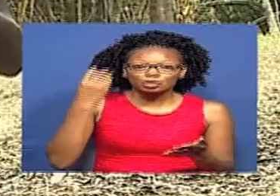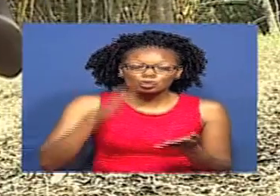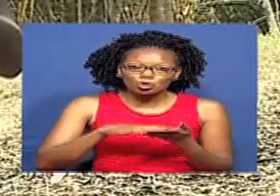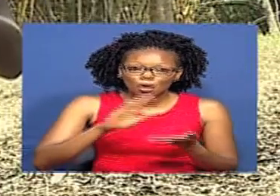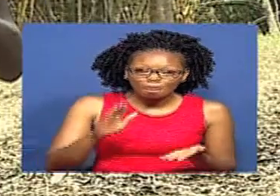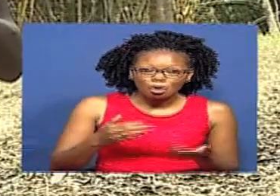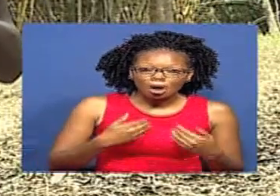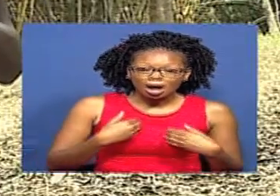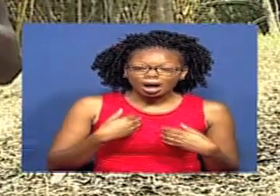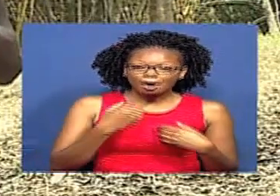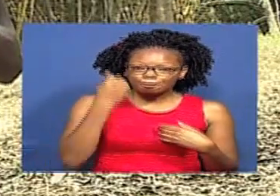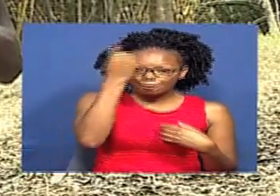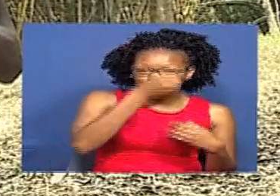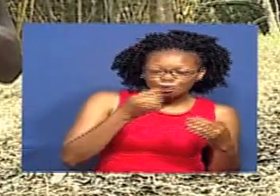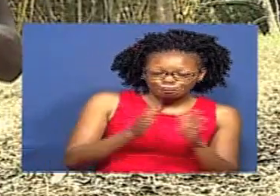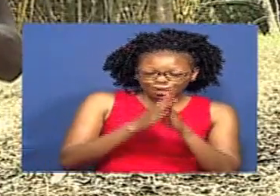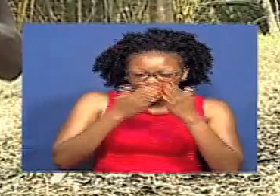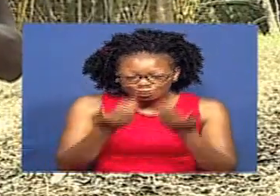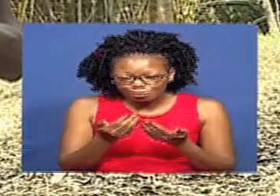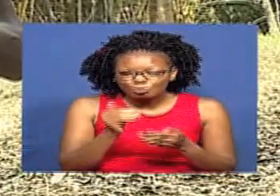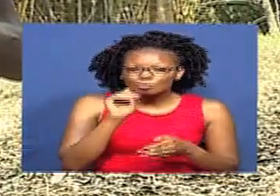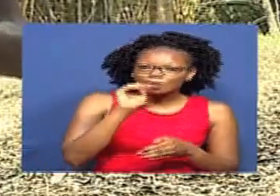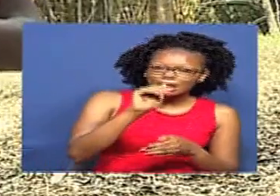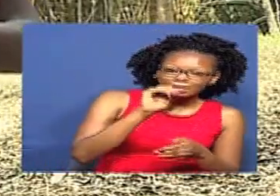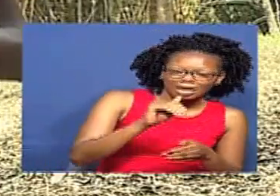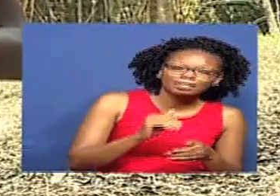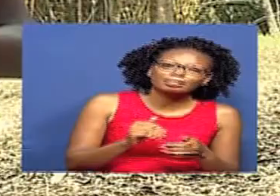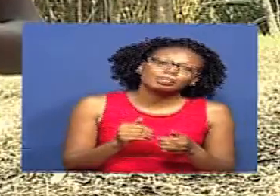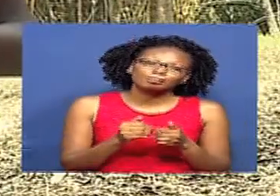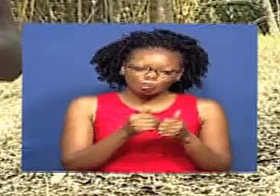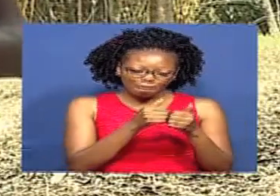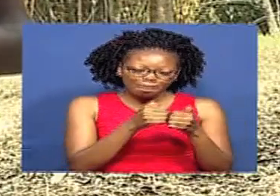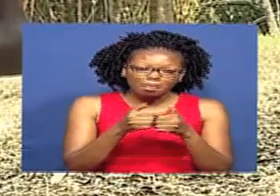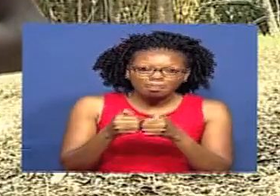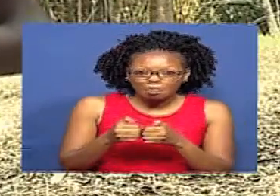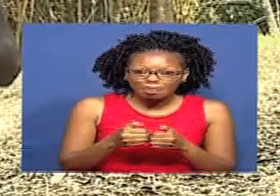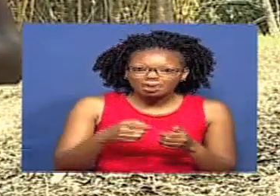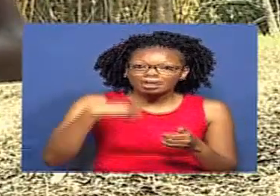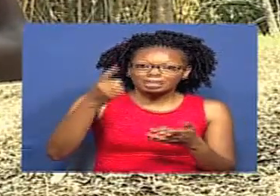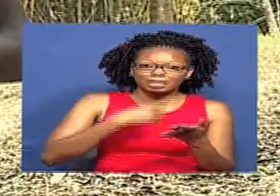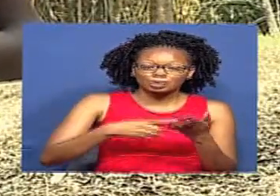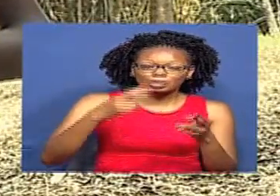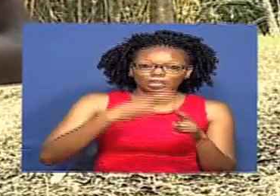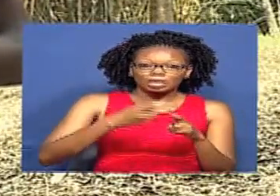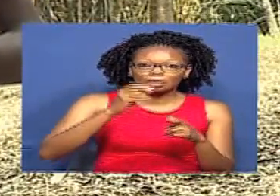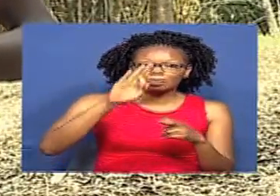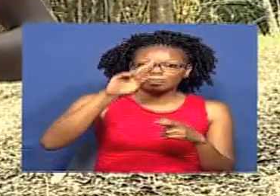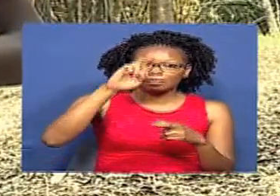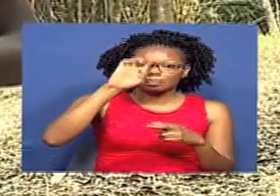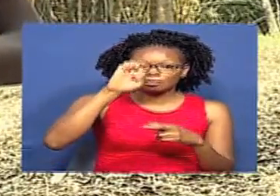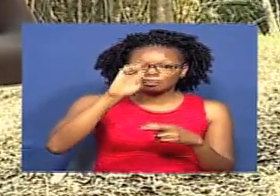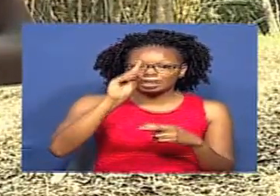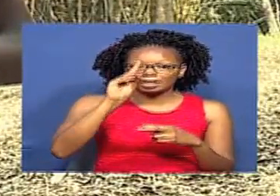Usisite Kutufuata Katika Mitandao Yetu Ya Kijami Mkulima KBC TV Adi Yuma Lijalo